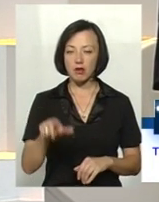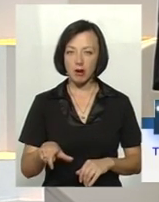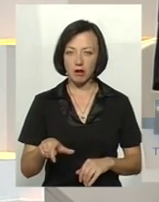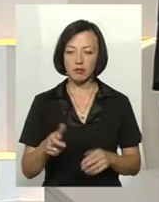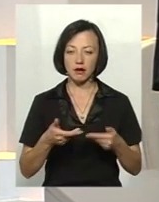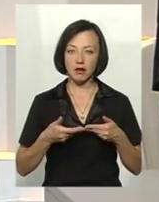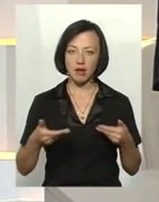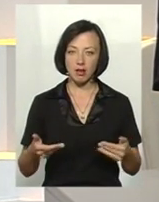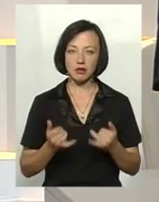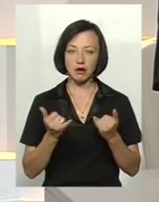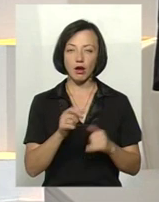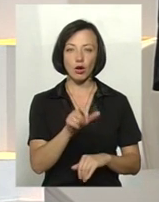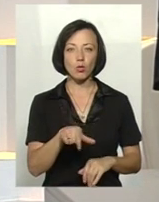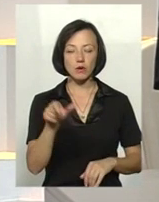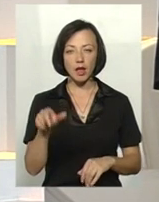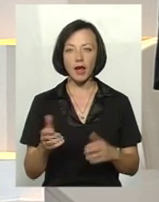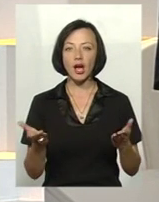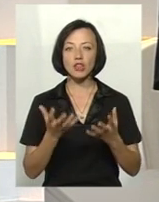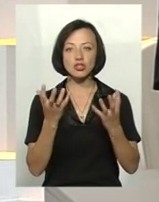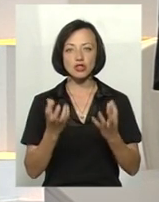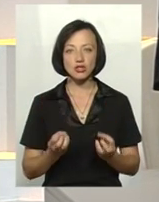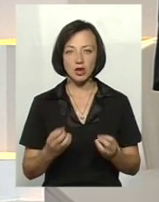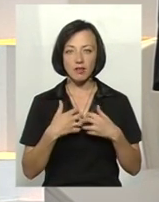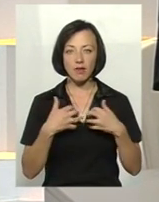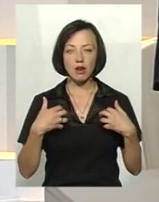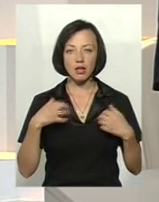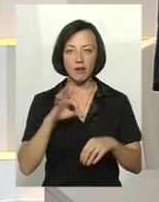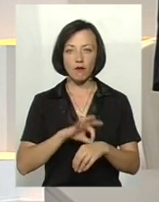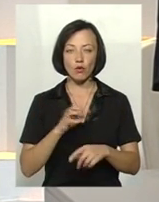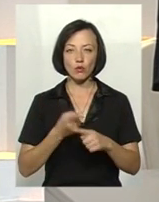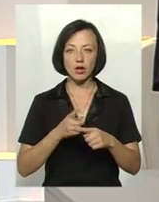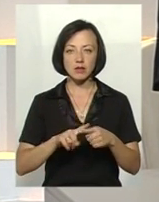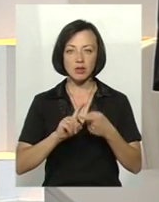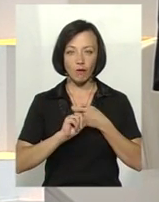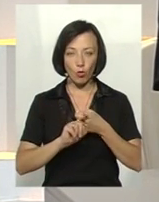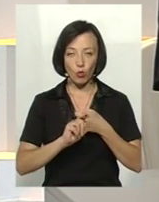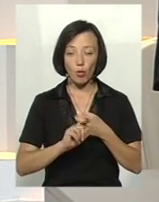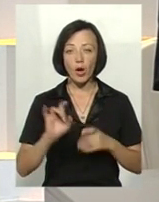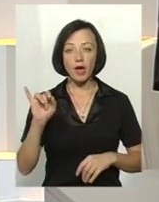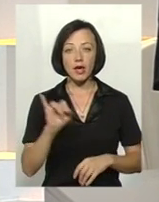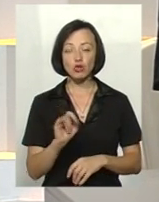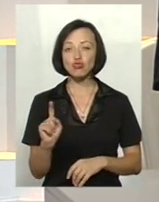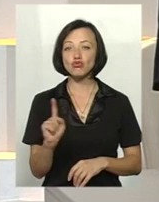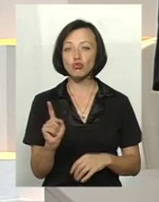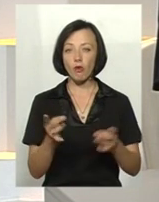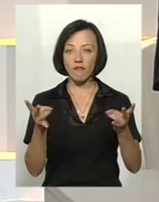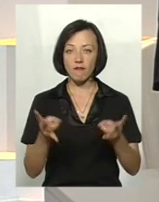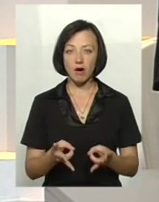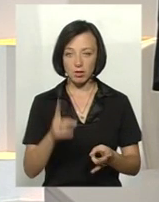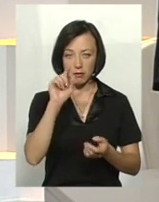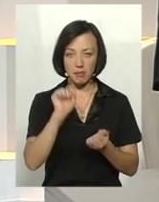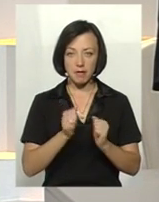нас, для людей? Які ще тварини хворіють на цю недугу? Що варто пам